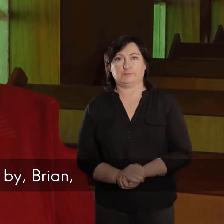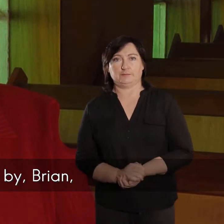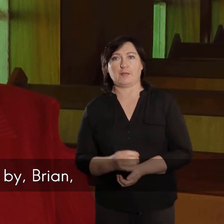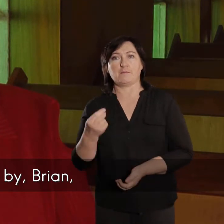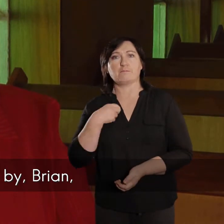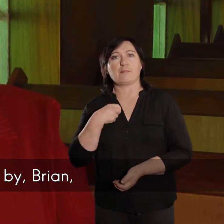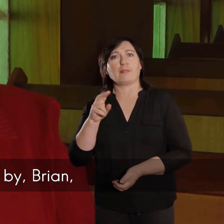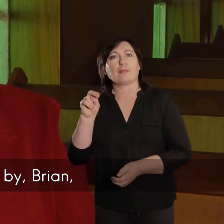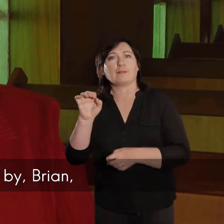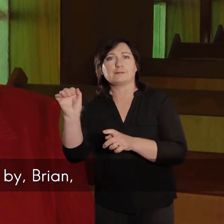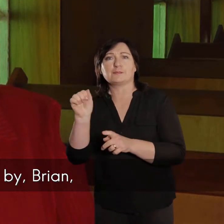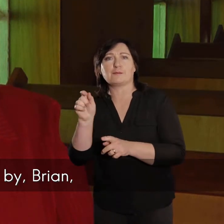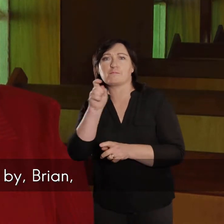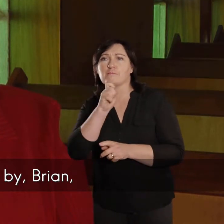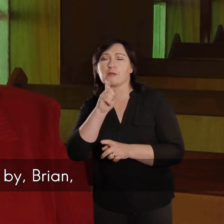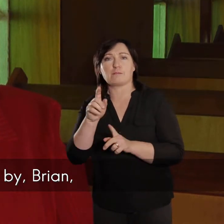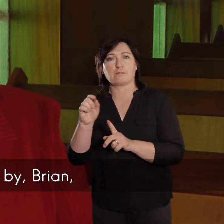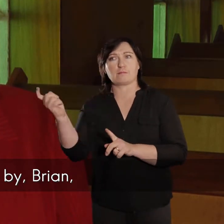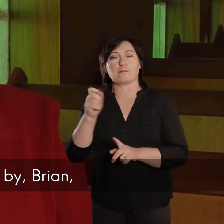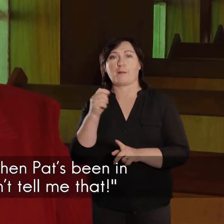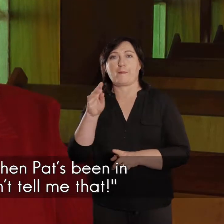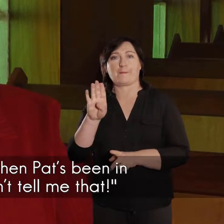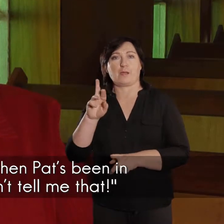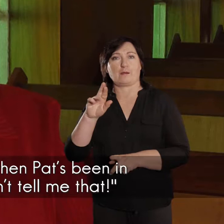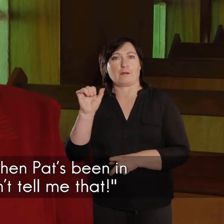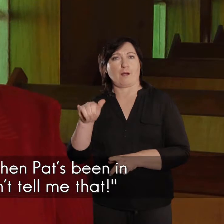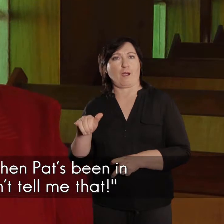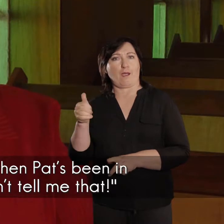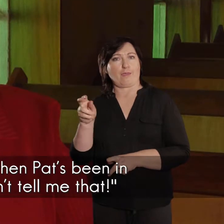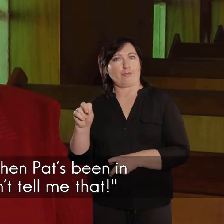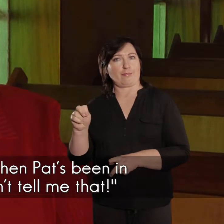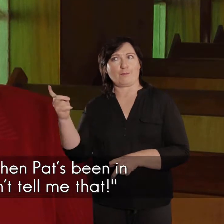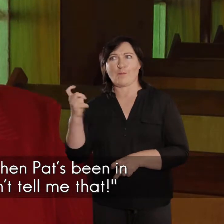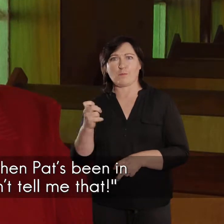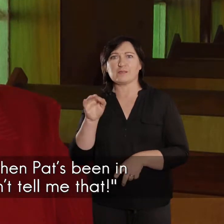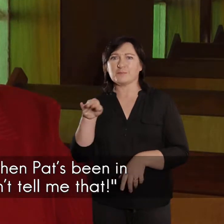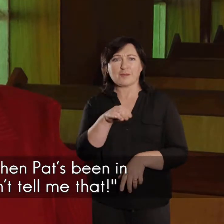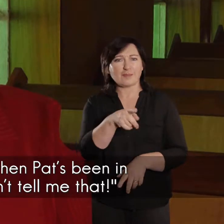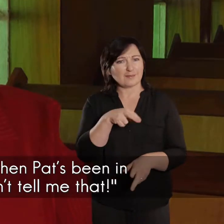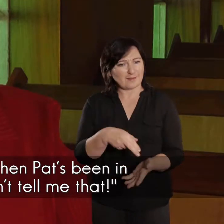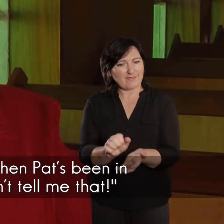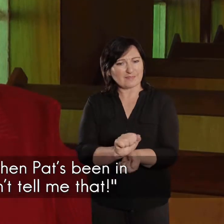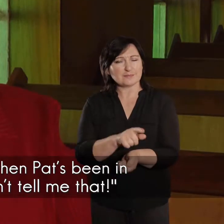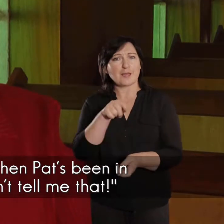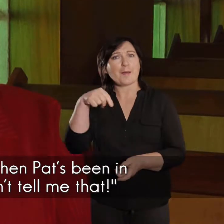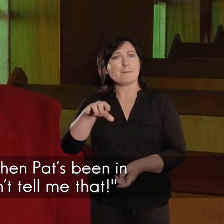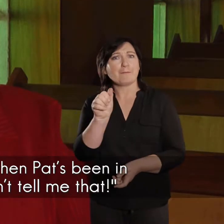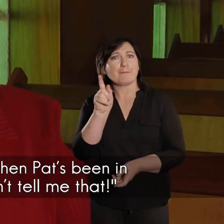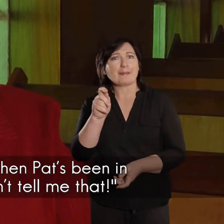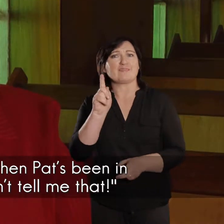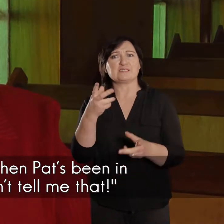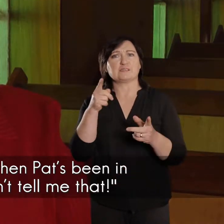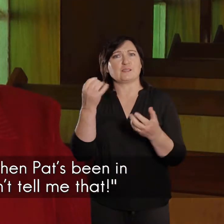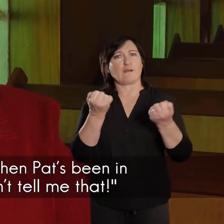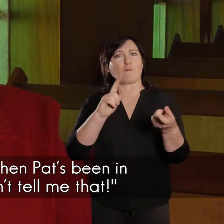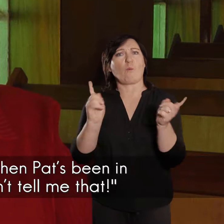en my niggie se man kom daar, Brian, en hy sê, jy sta in die was, je pet was in die ongeluk, ek sê nie, moet nie